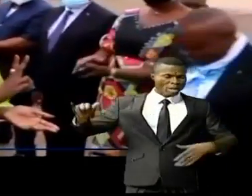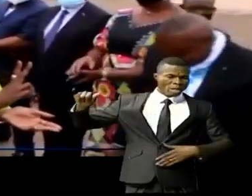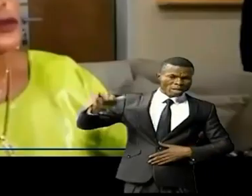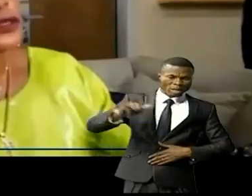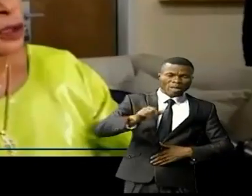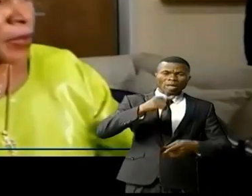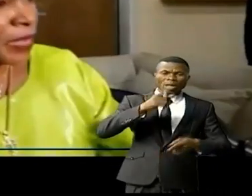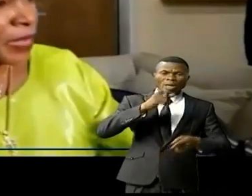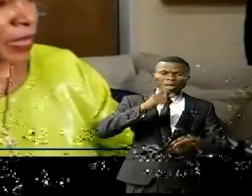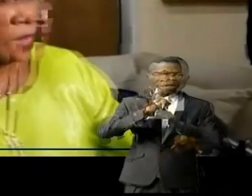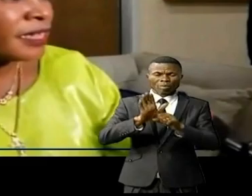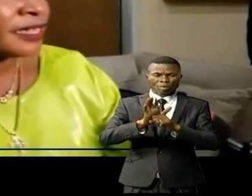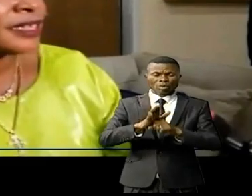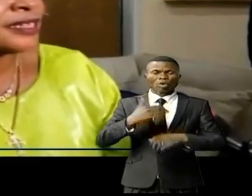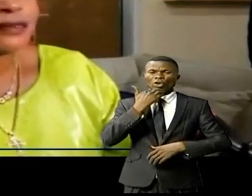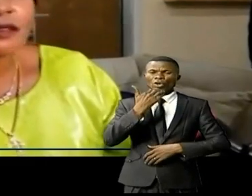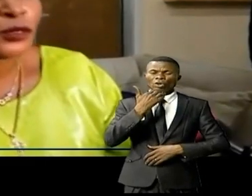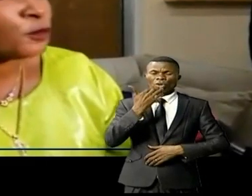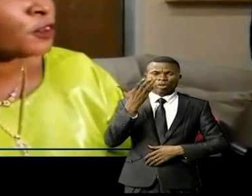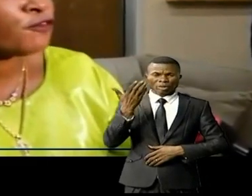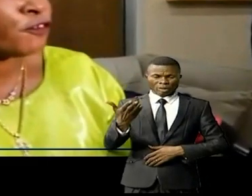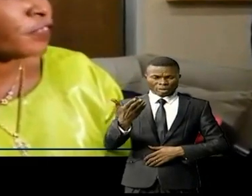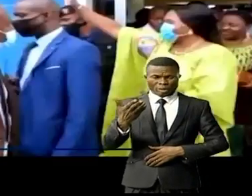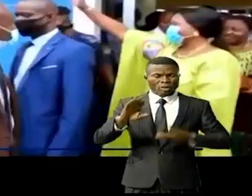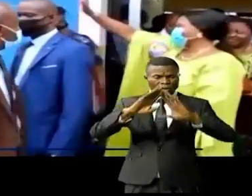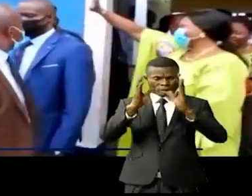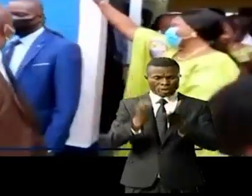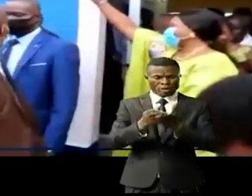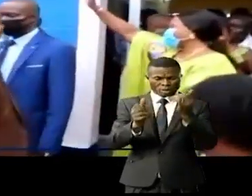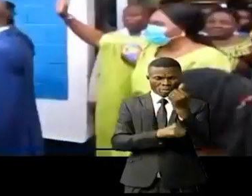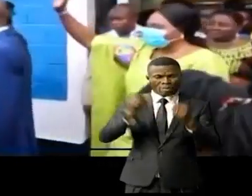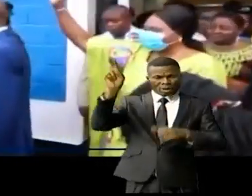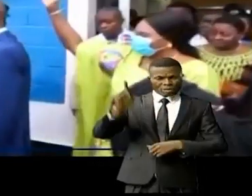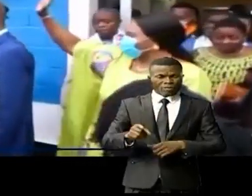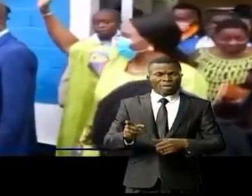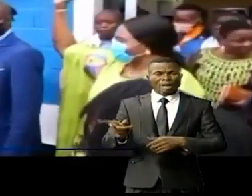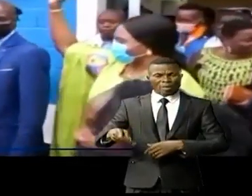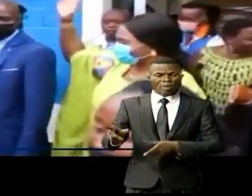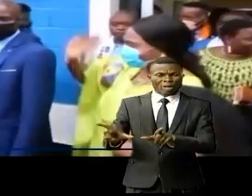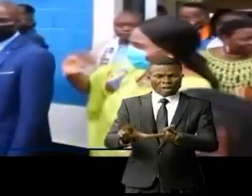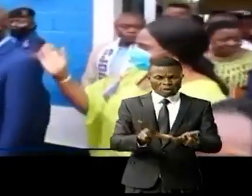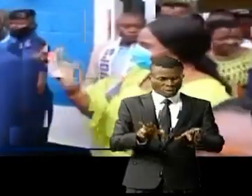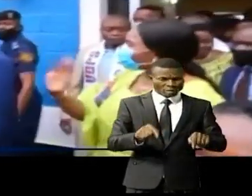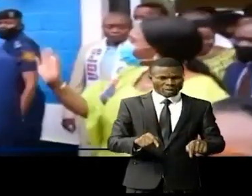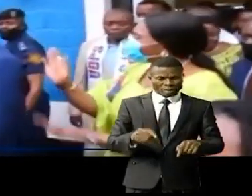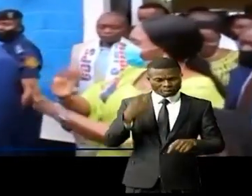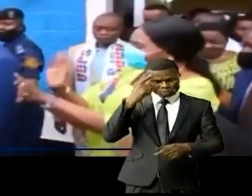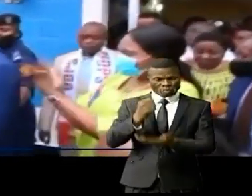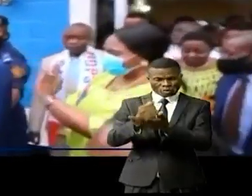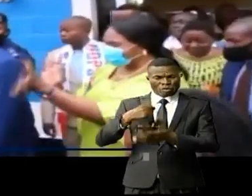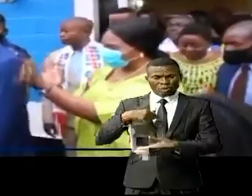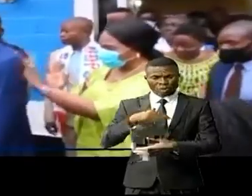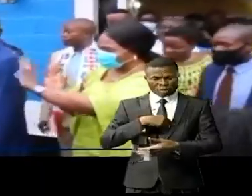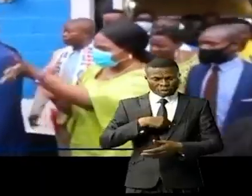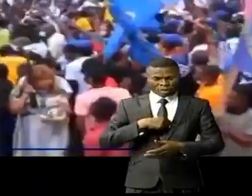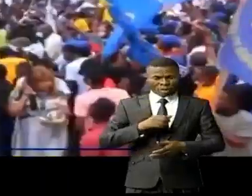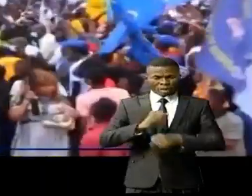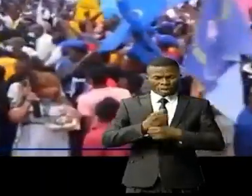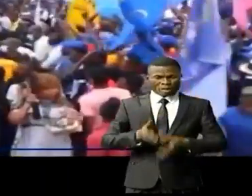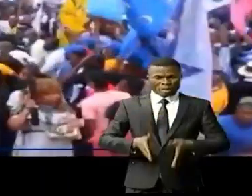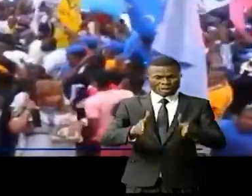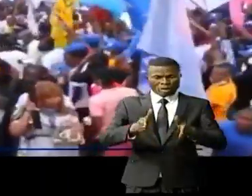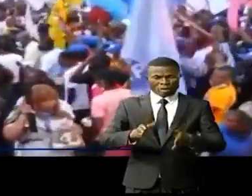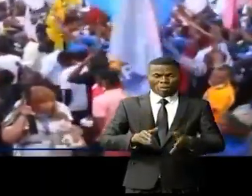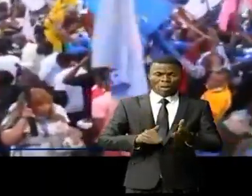échangé avec plusieurs partenaires. Tout le monde veut venir au Galapas. Masuka Saïni a eu du mal à se frayer un chemin pour quitter l